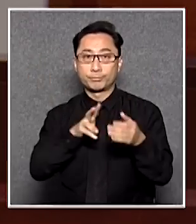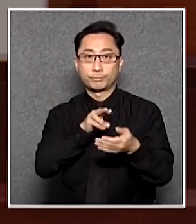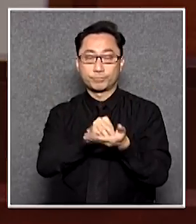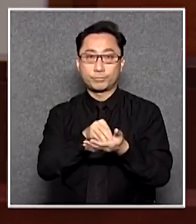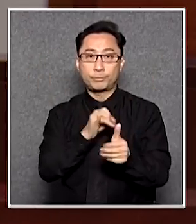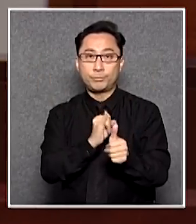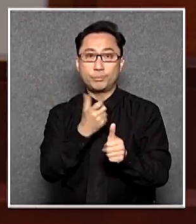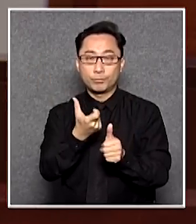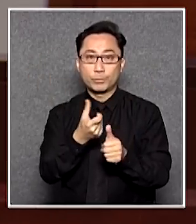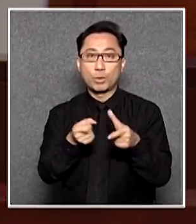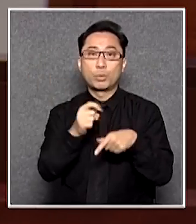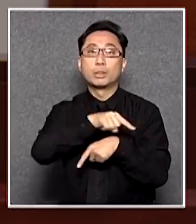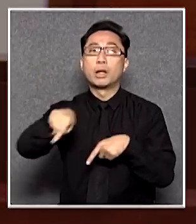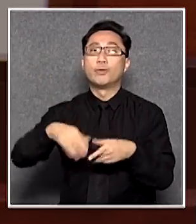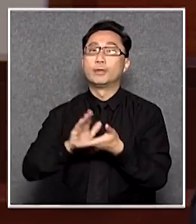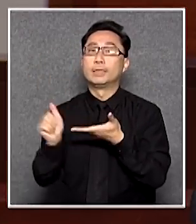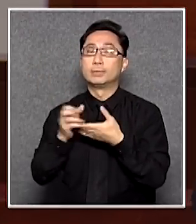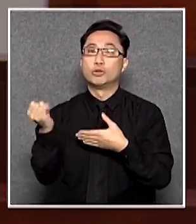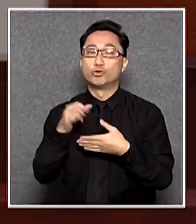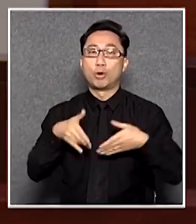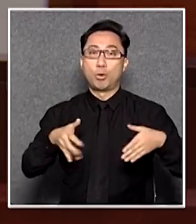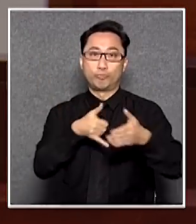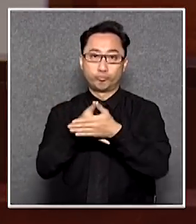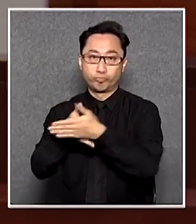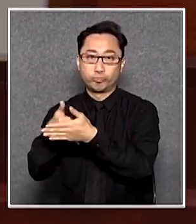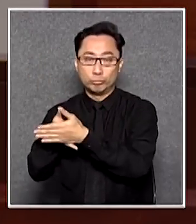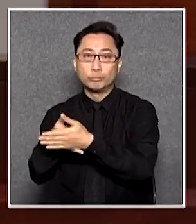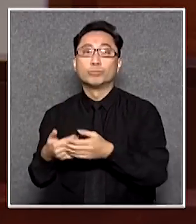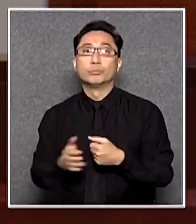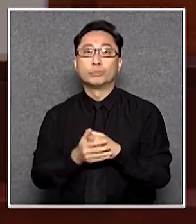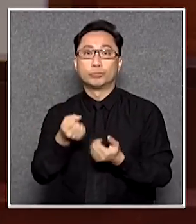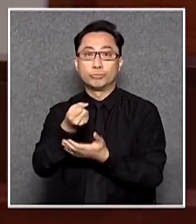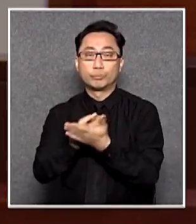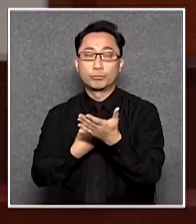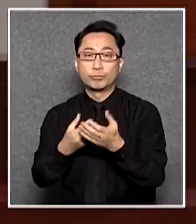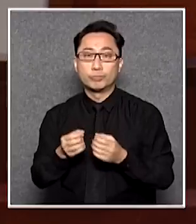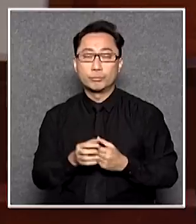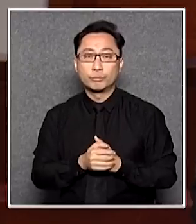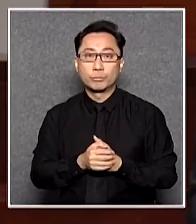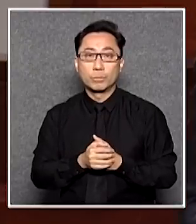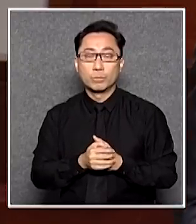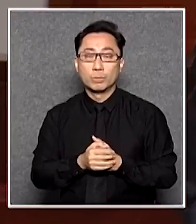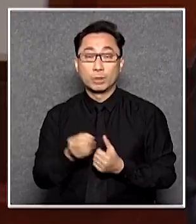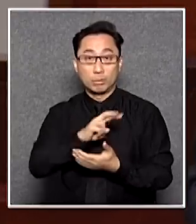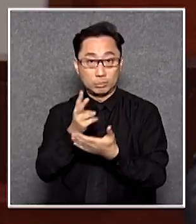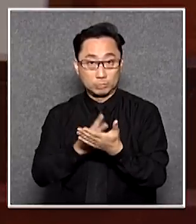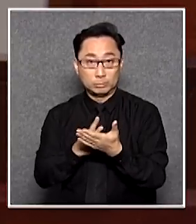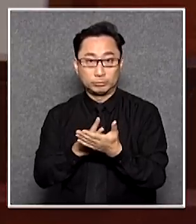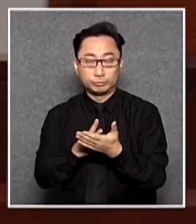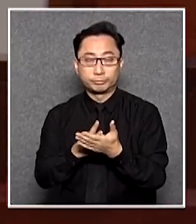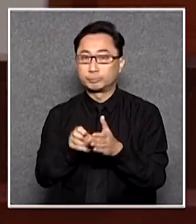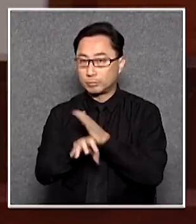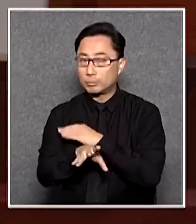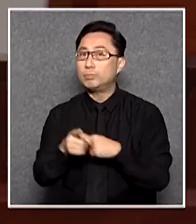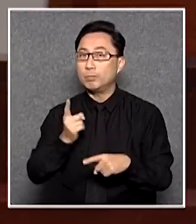公眾地方結證及阻礙罪行條例其實這個呢就算這個修改也是有些不足的